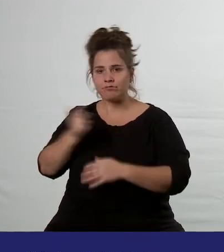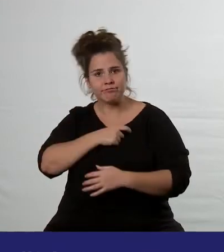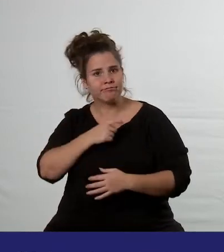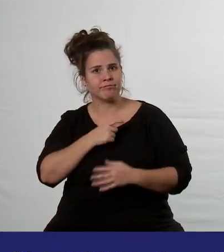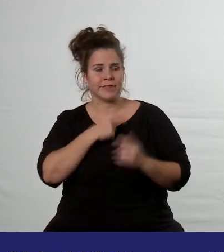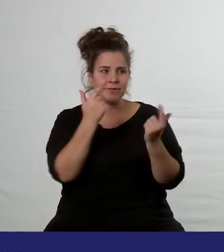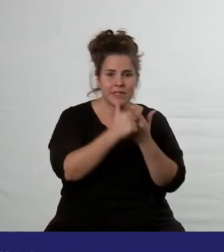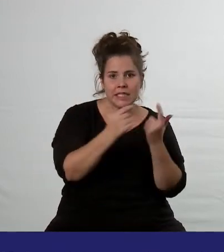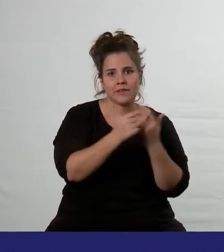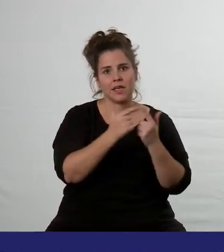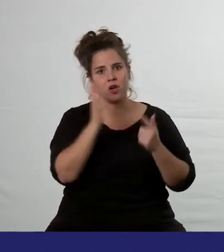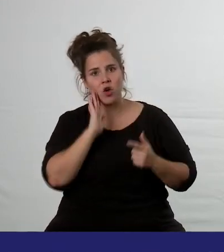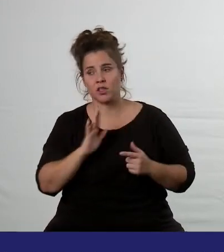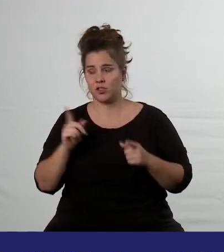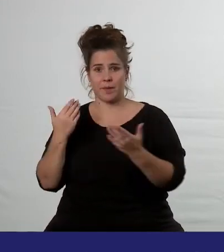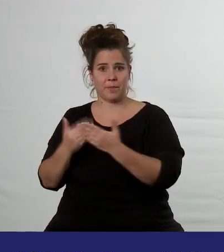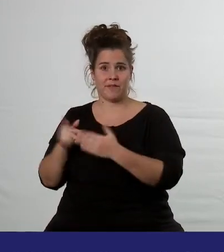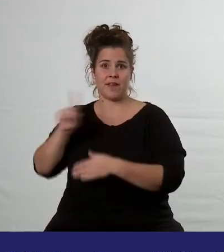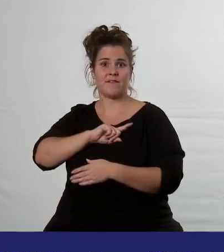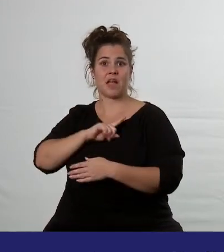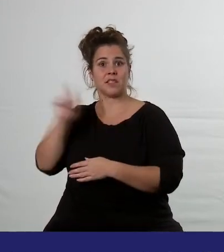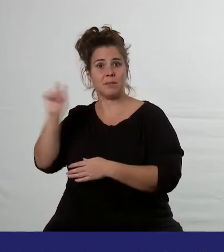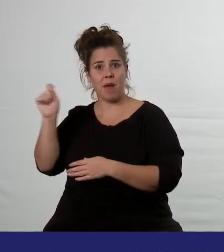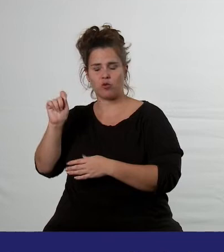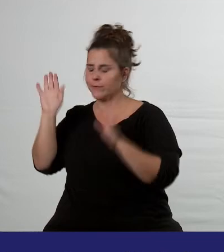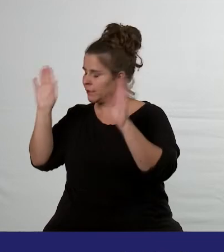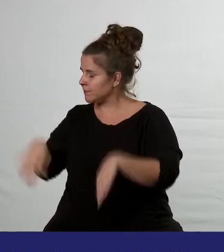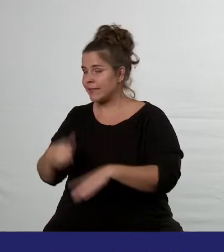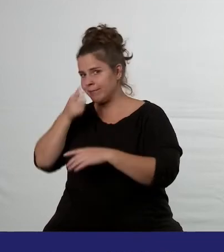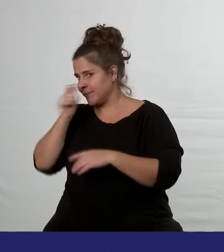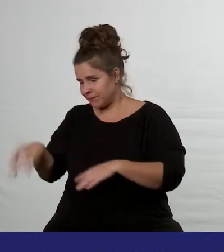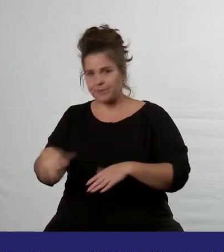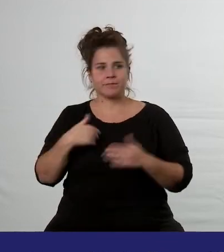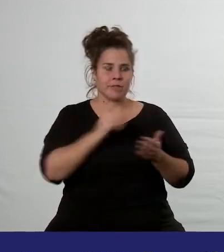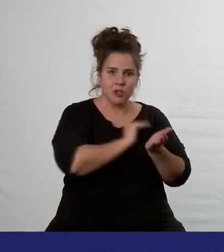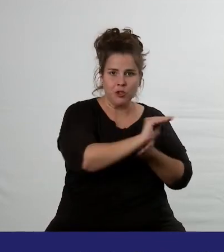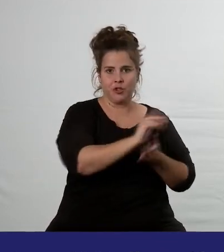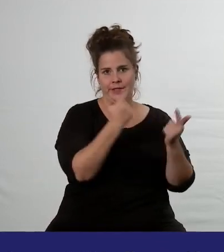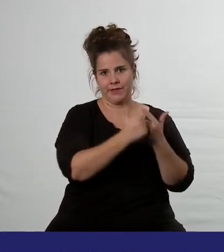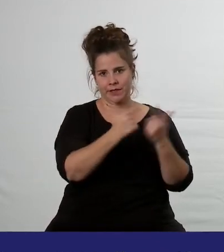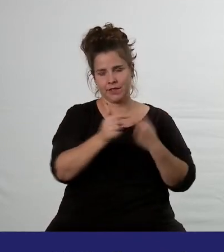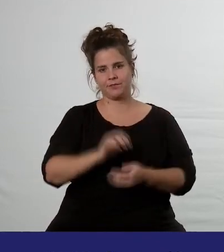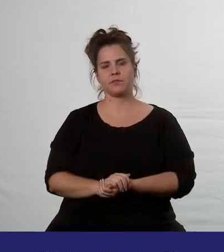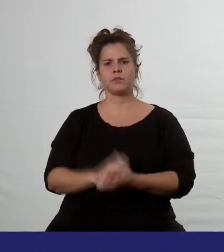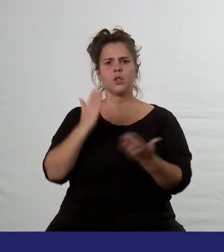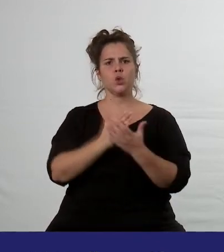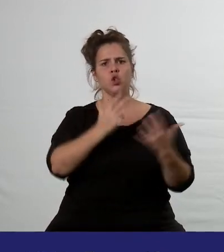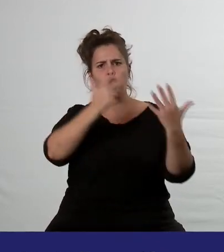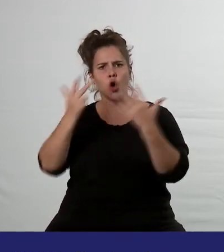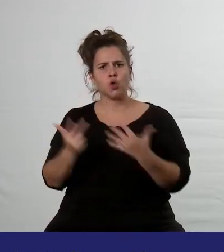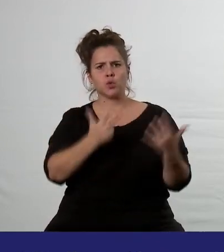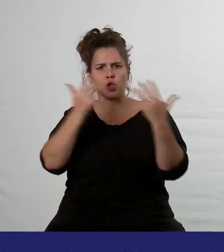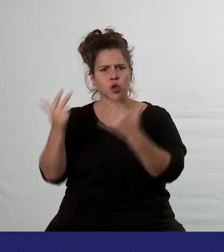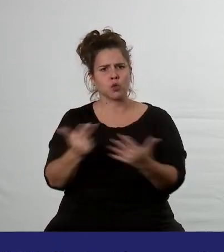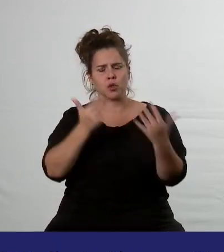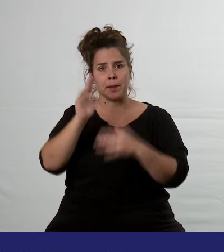vysvětlovali, a to i za cenu zkrácení vlastní pauzy a odpočinku. Po pěti osmihodinovkách jsme všichni